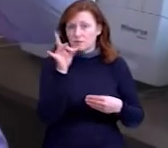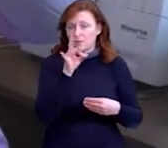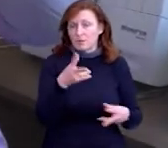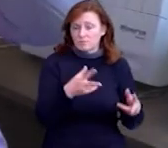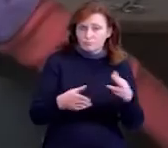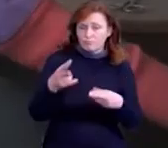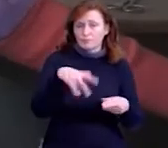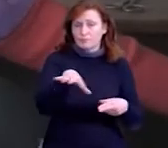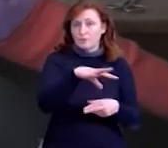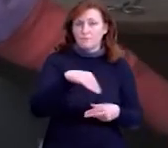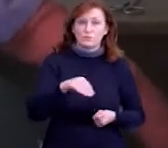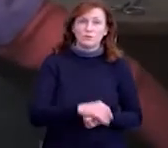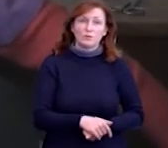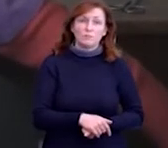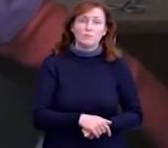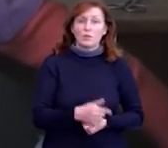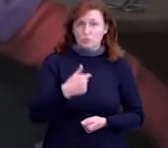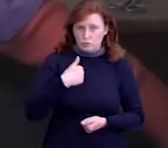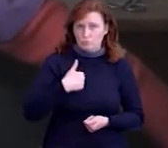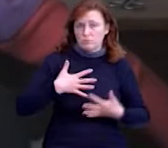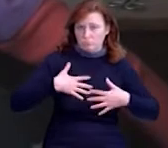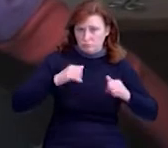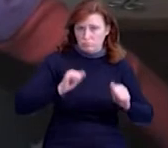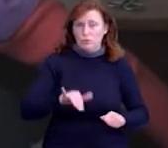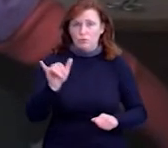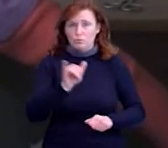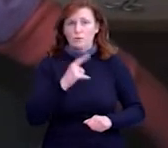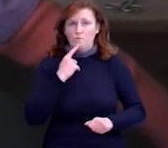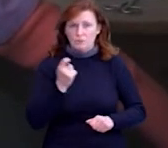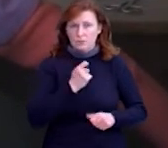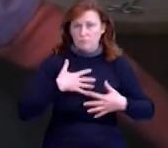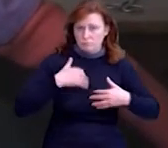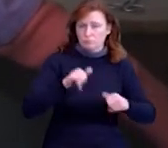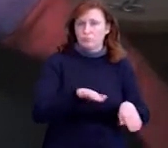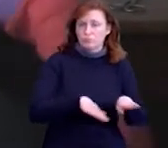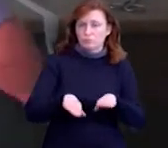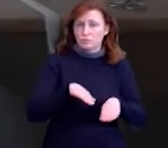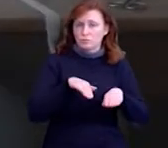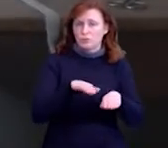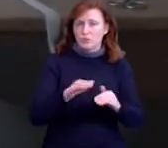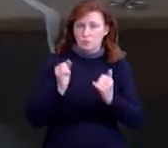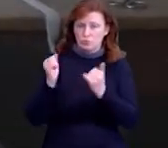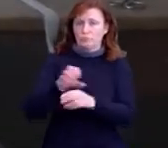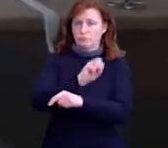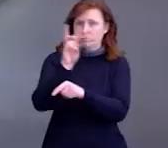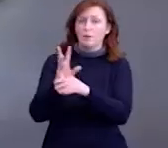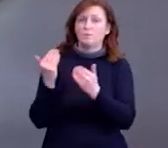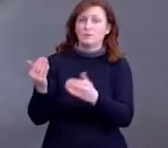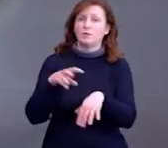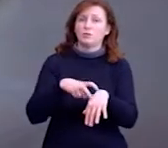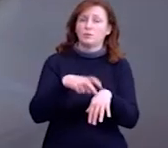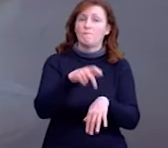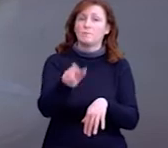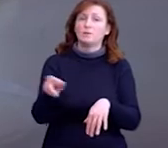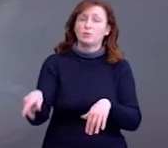зрізали. Ми не пожертвували навіть виходними днями і все зробили, щоб Україна жила далі. Шити